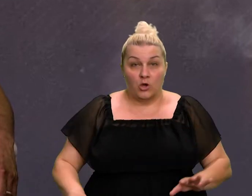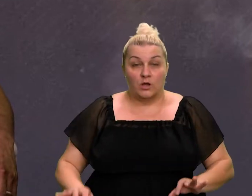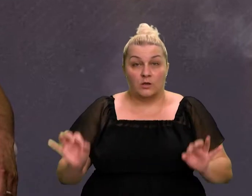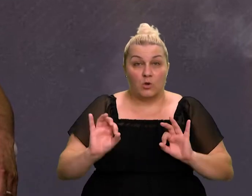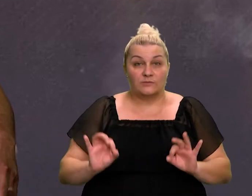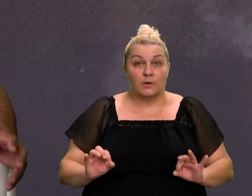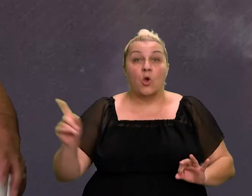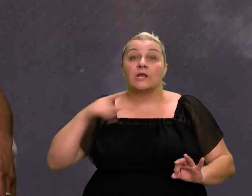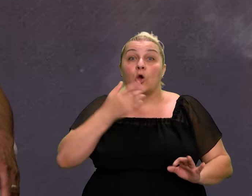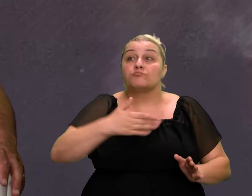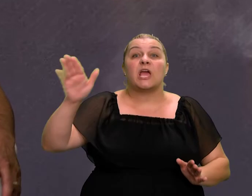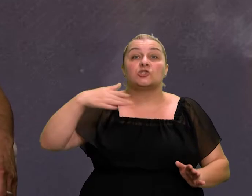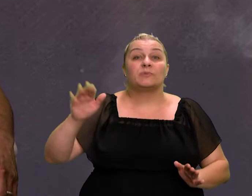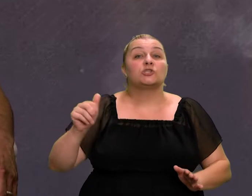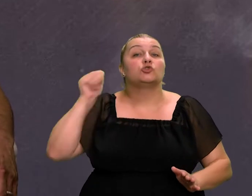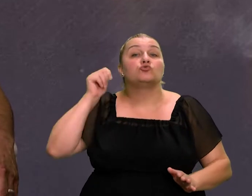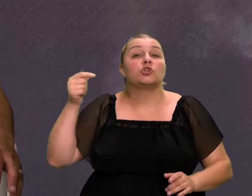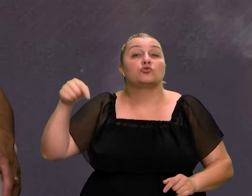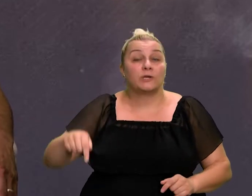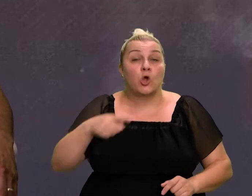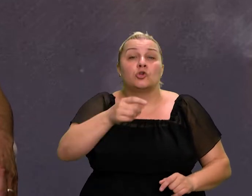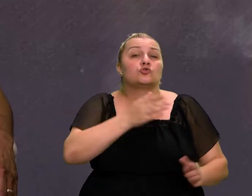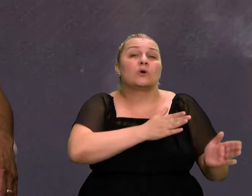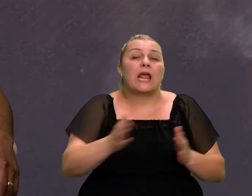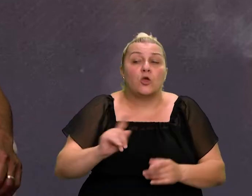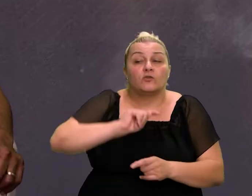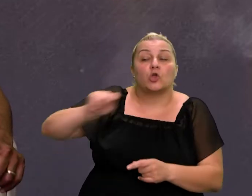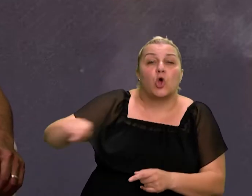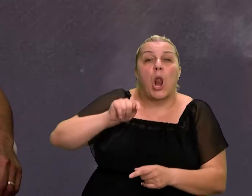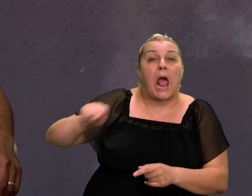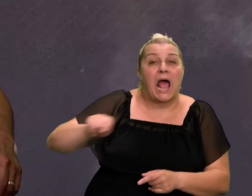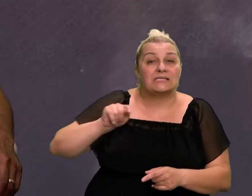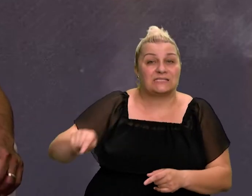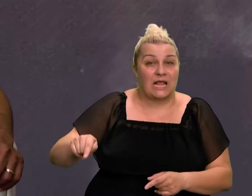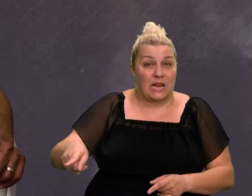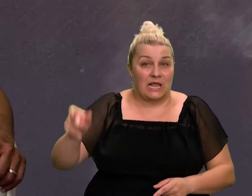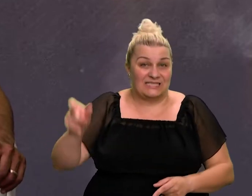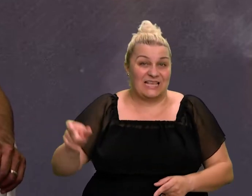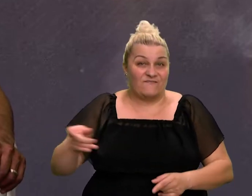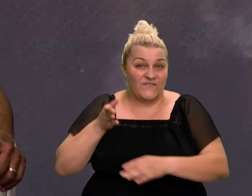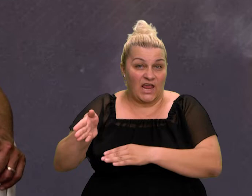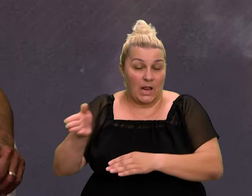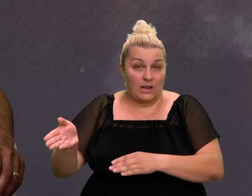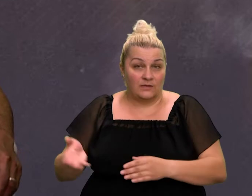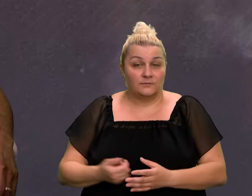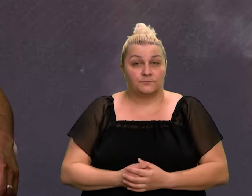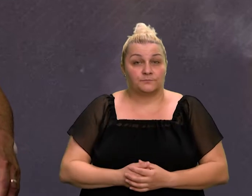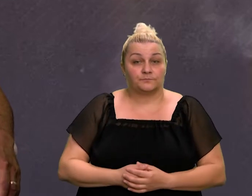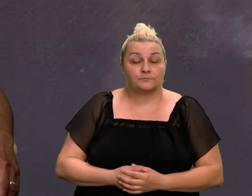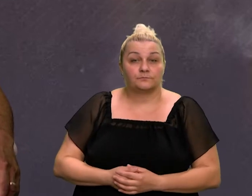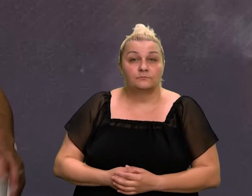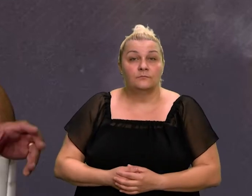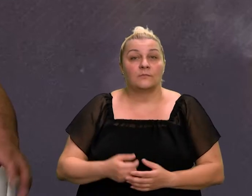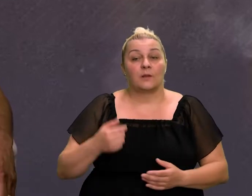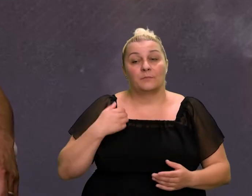i on kaže, bište, sinoj su bili ovde. Znači, oni su obilazili radovito njih i šta smo mi, mi smo